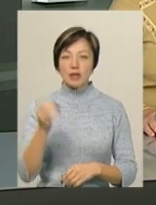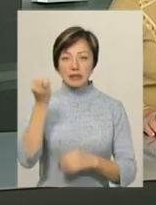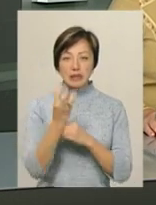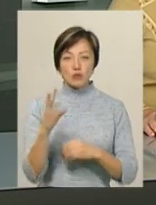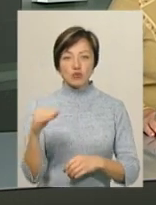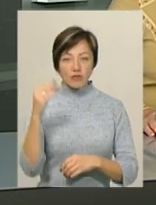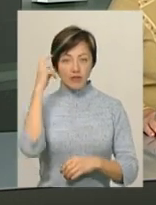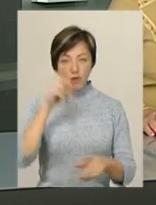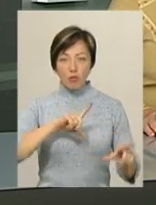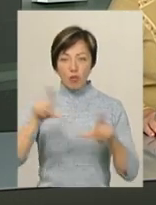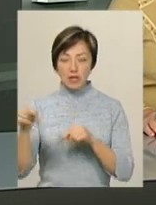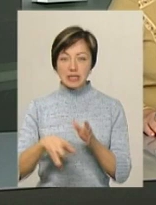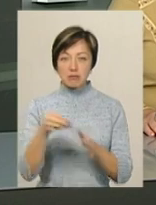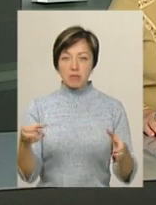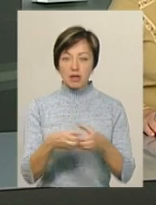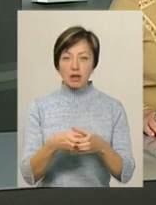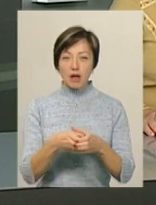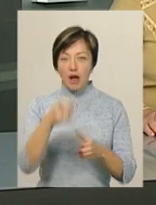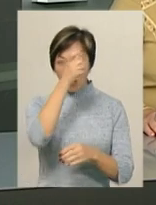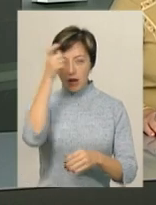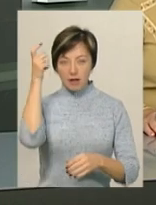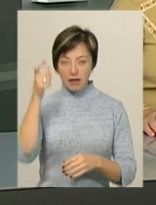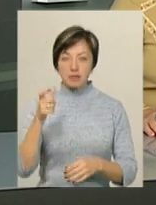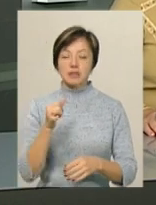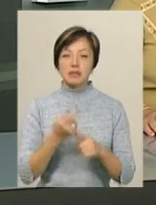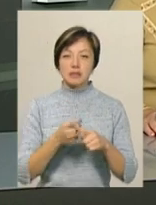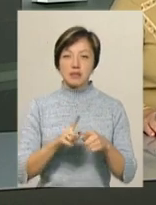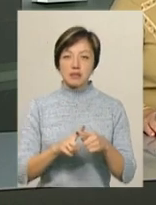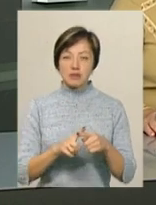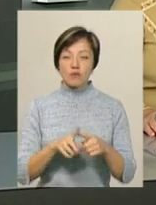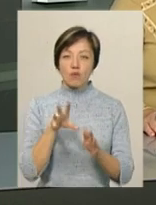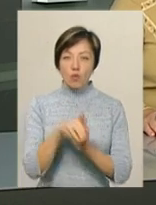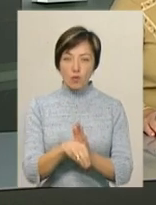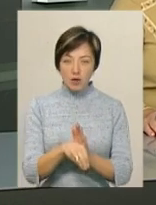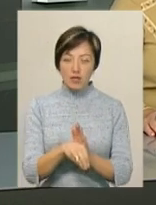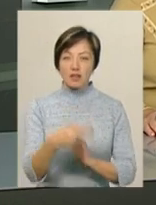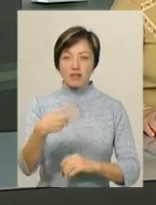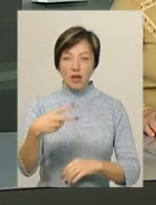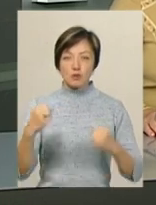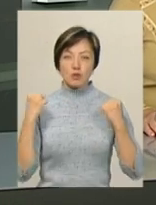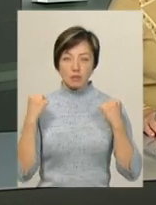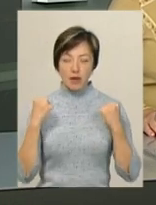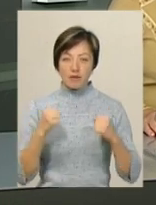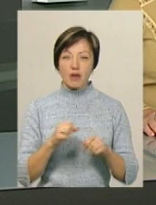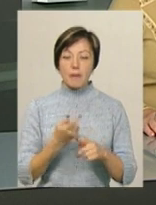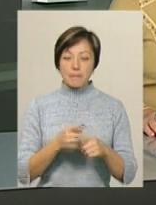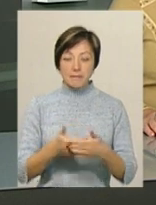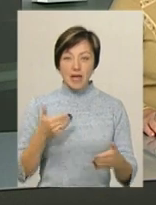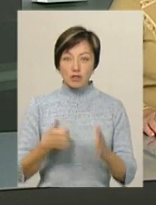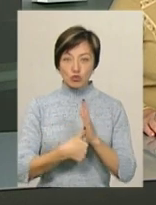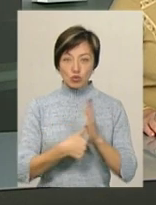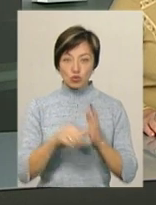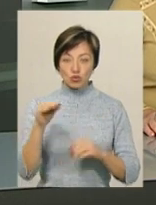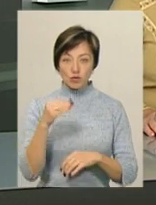Києві. Туди поїде збірна команда Академії з бразильського джиу-джитсу, до складу якої входить 20 спортсменів. Перед цим 6